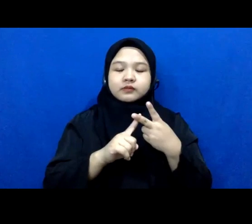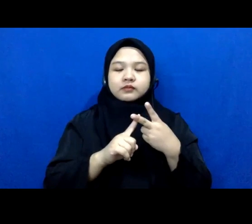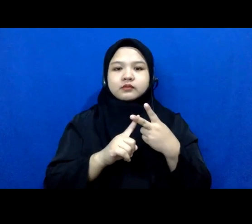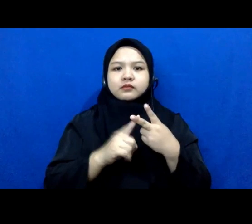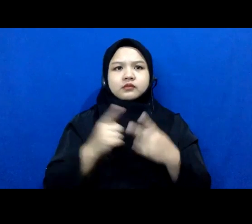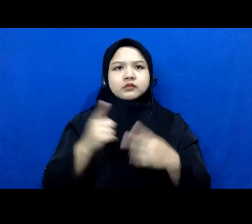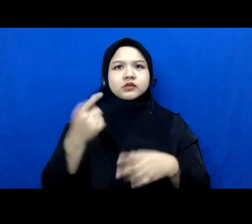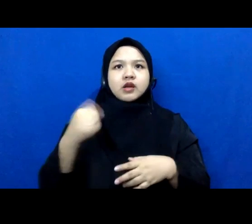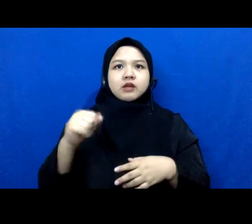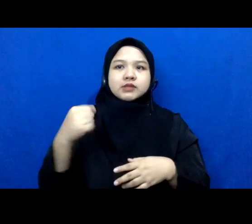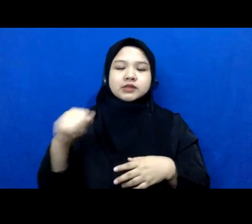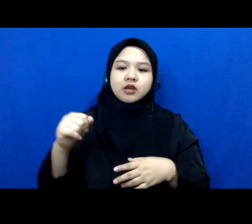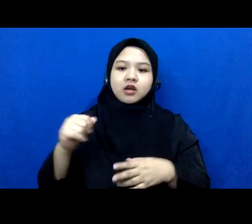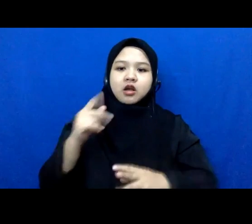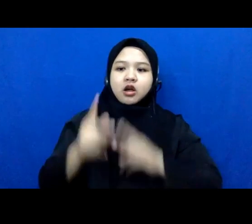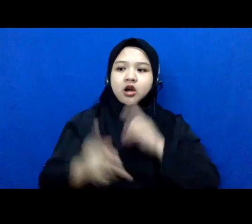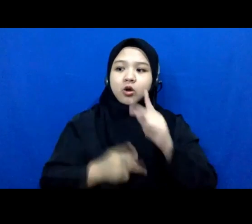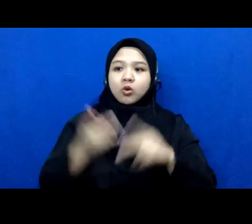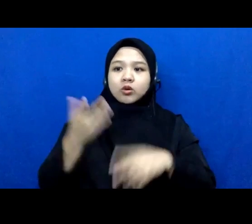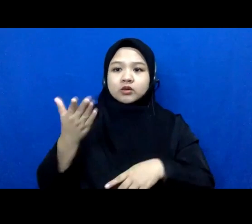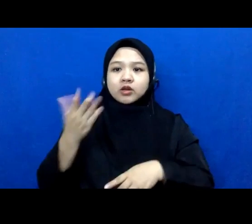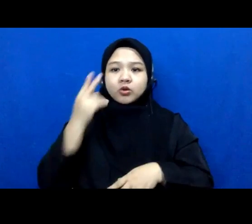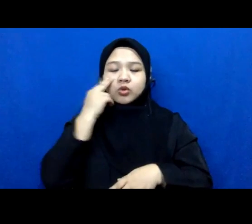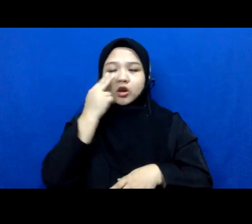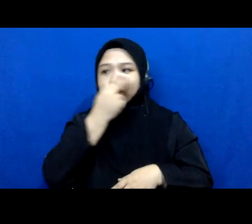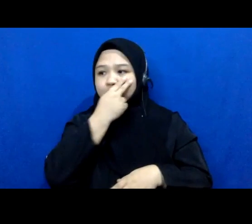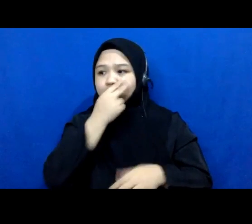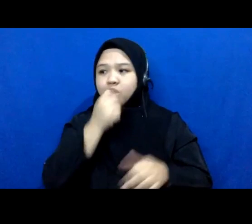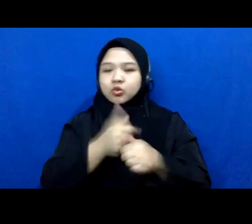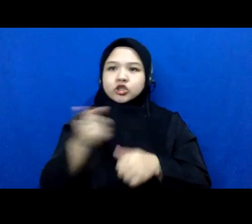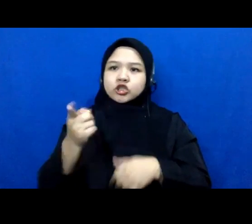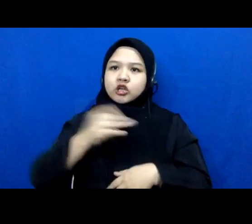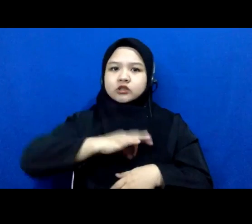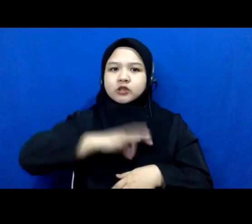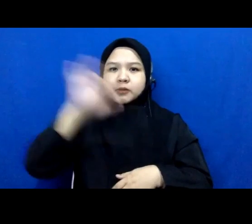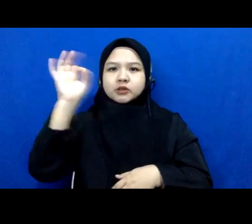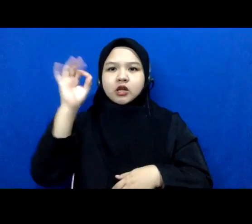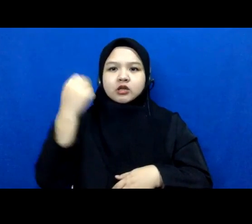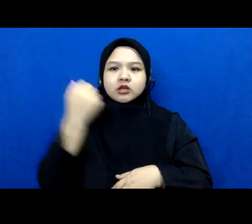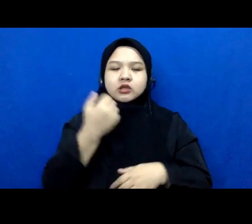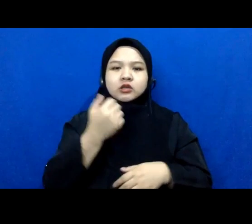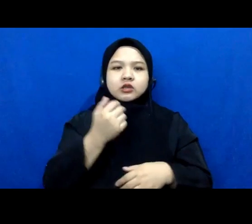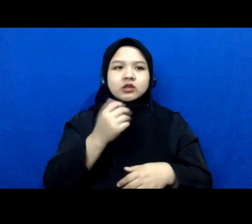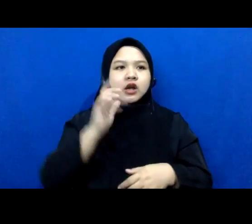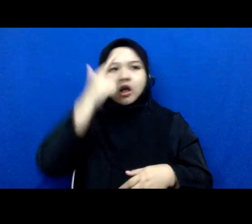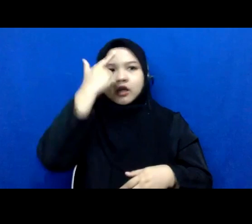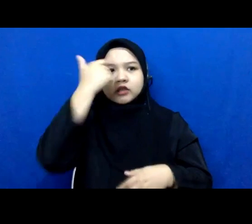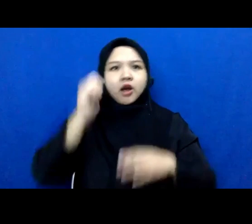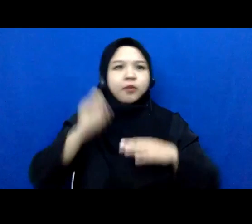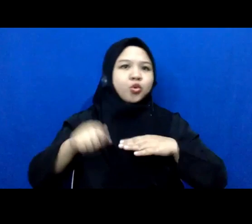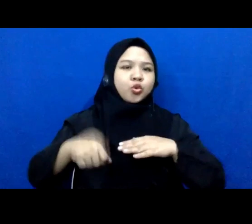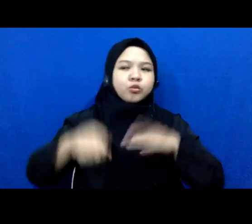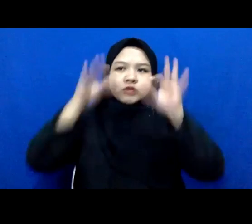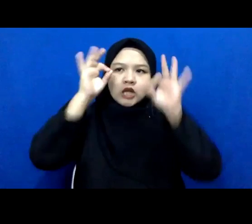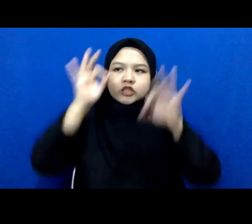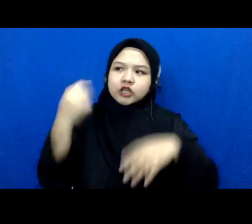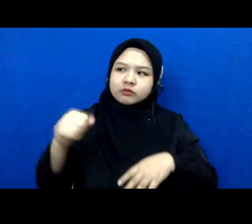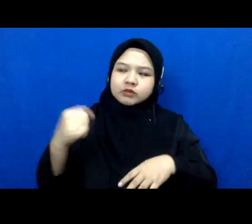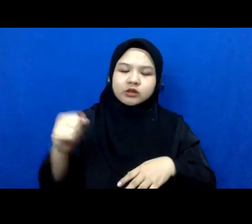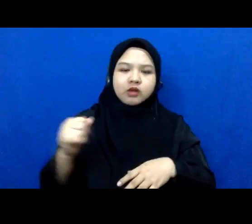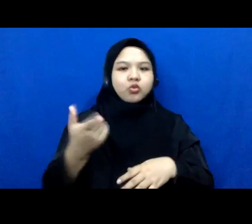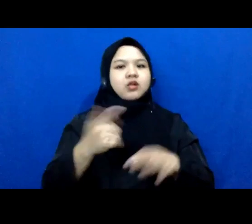karena dia tunanetra terus dibilang dia sama sekali tidak capable untuk jadi saksi kan tergantung keterangan yang dia